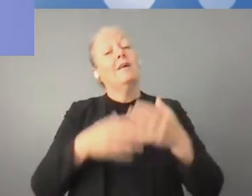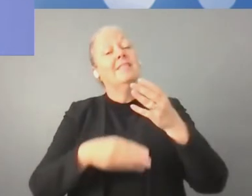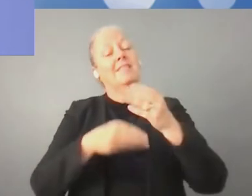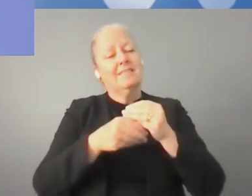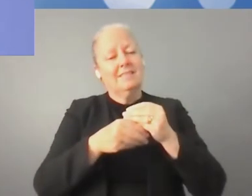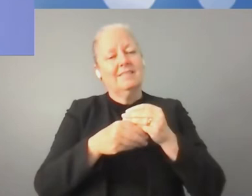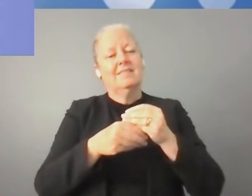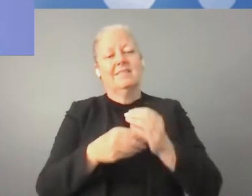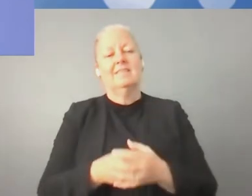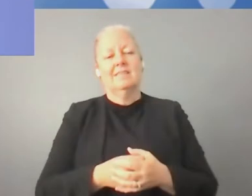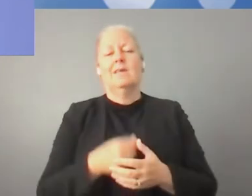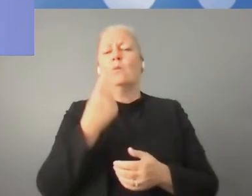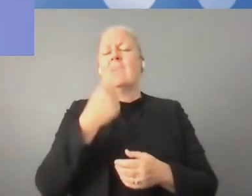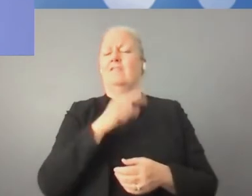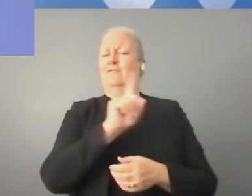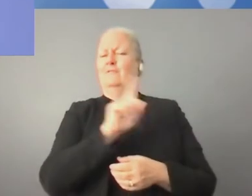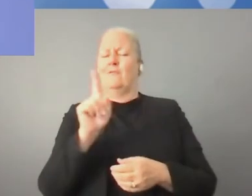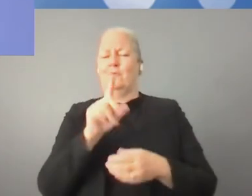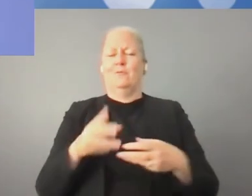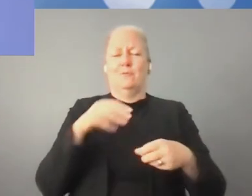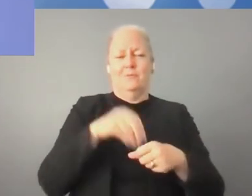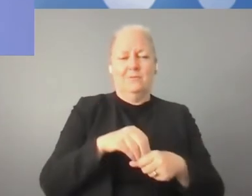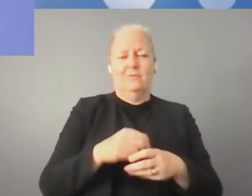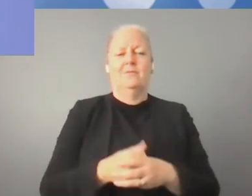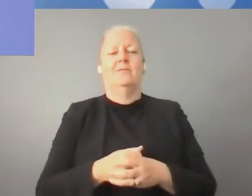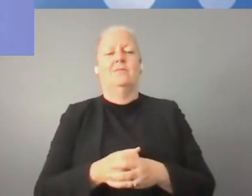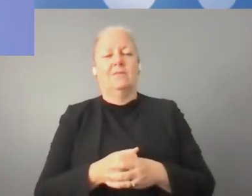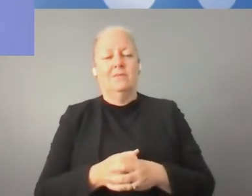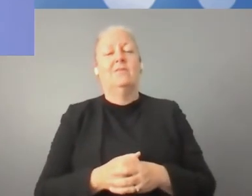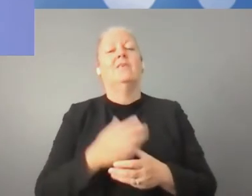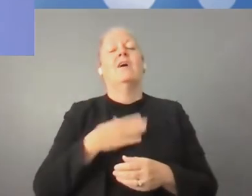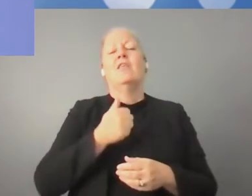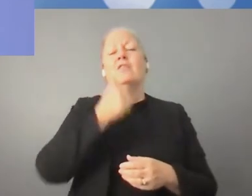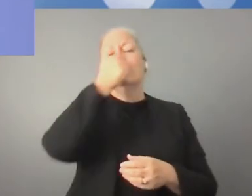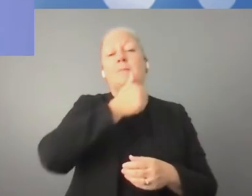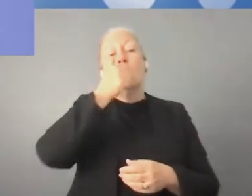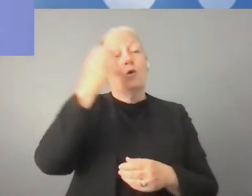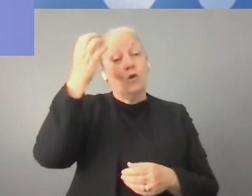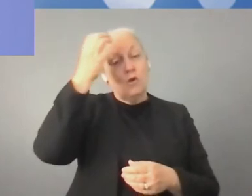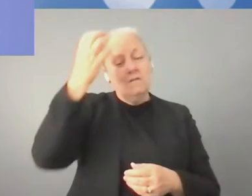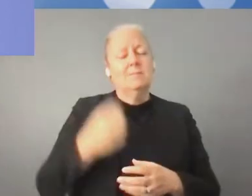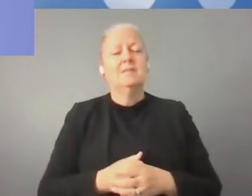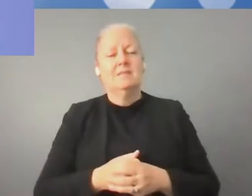Jedną rzecz chciałabym dodać. Jest to coś, czego nie powiedziałam wcześniej. Rząd Etiopii